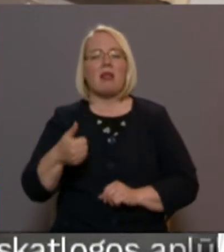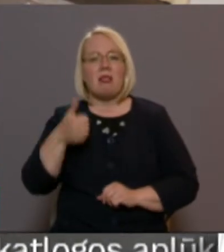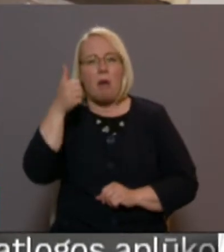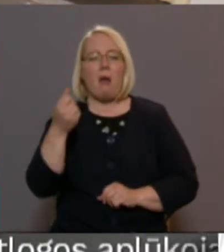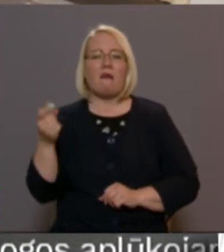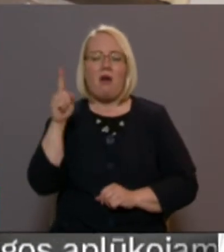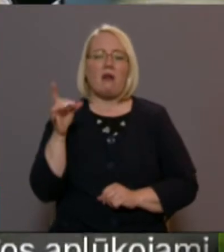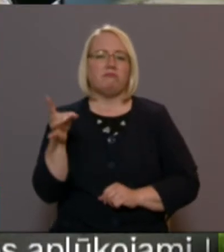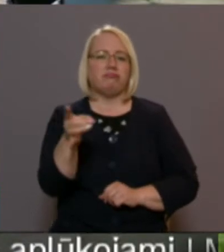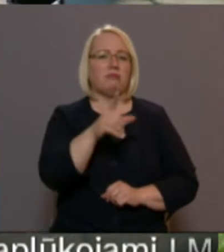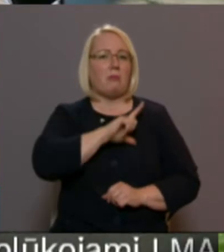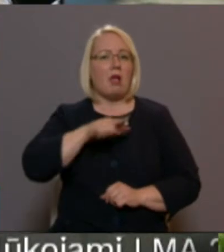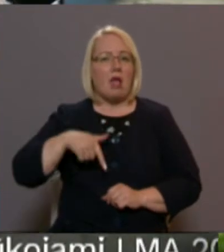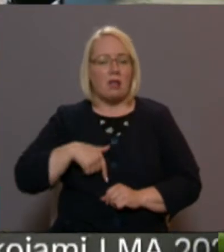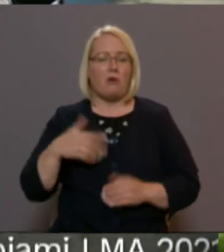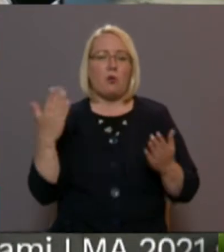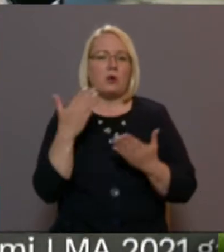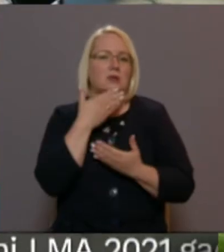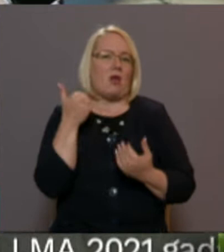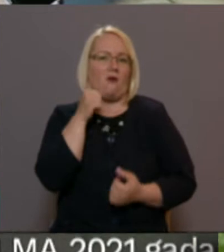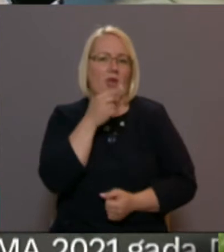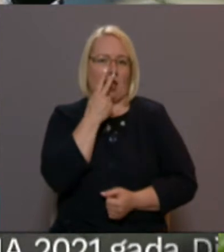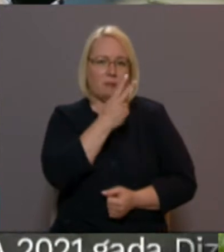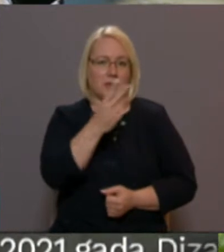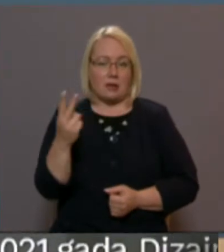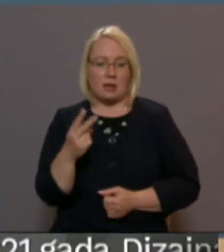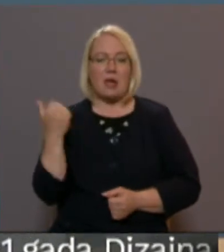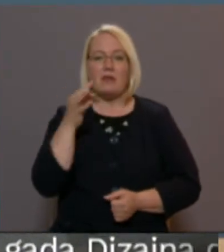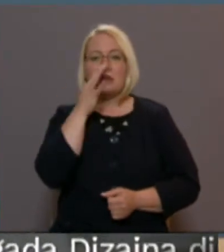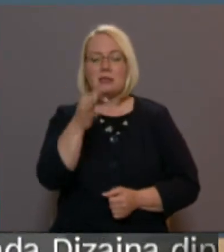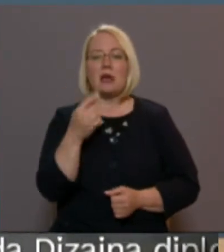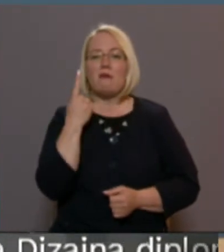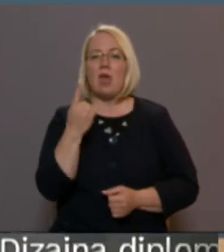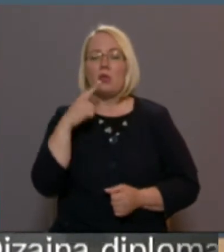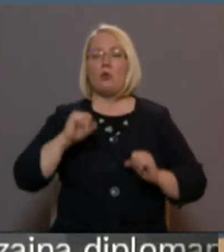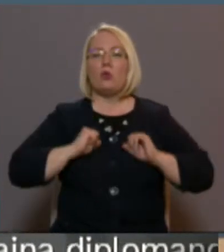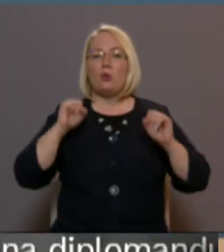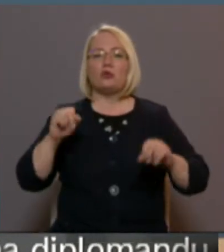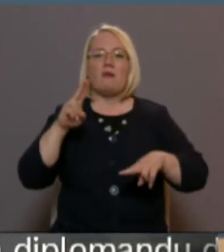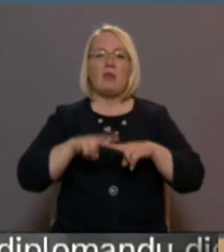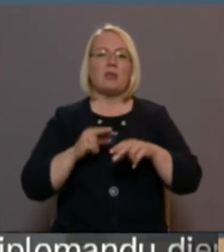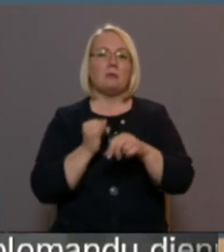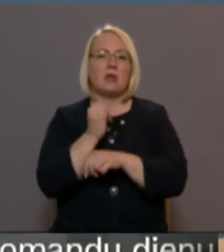un izzināt vietas, kas citādi paliktu neapskatītas. Viena no drošākajām vietām ceļošanai šobrīd ir Latvija.